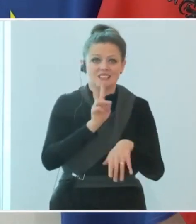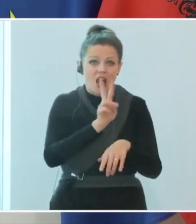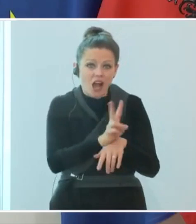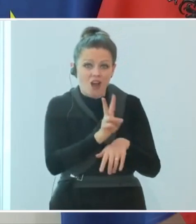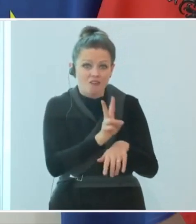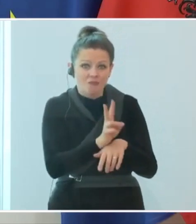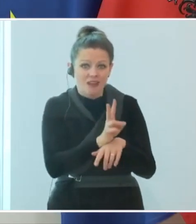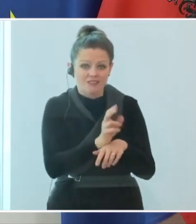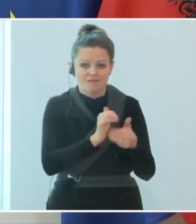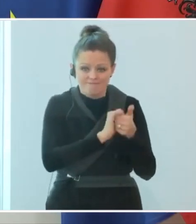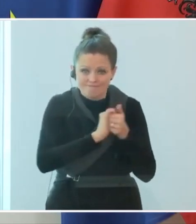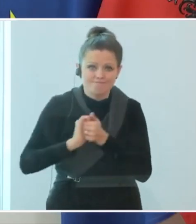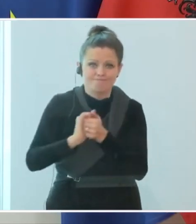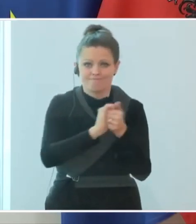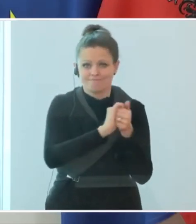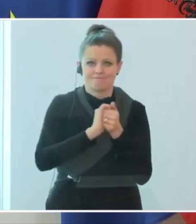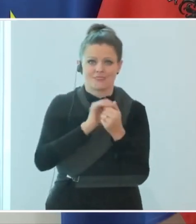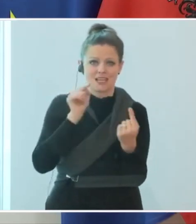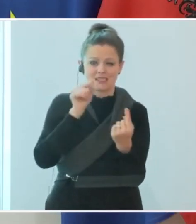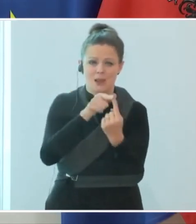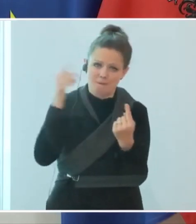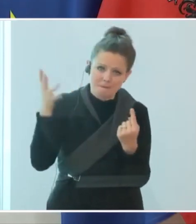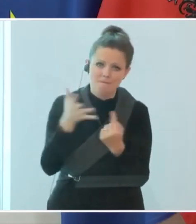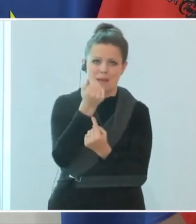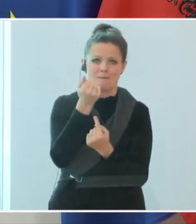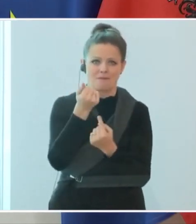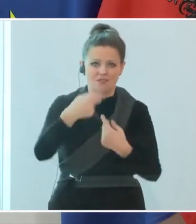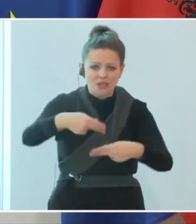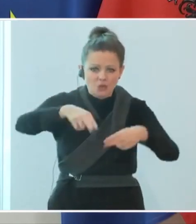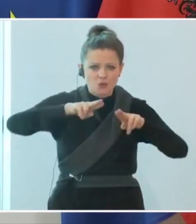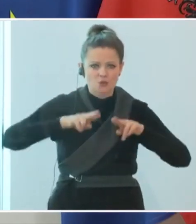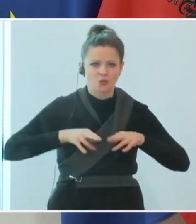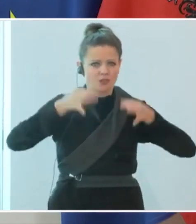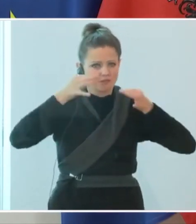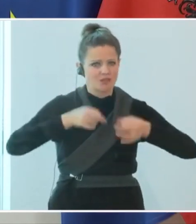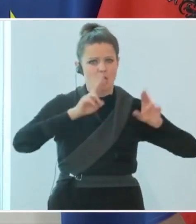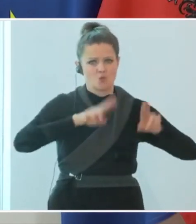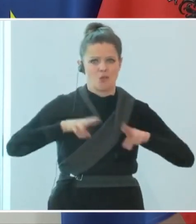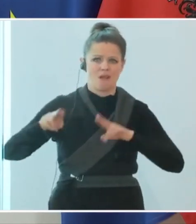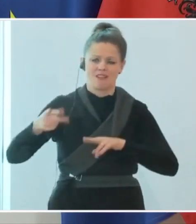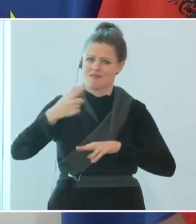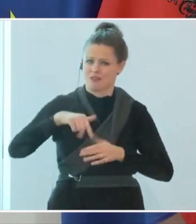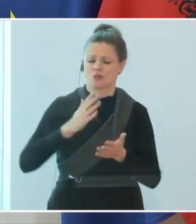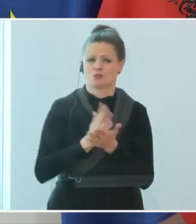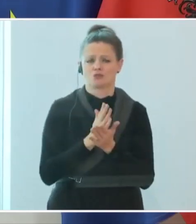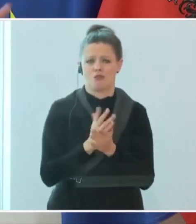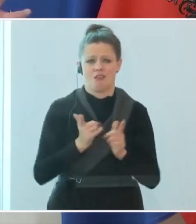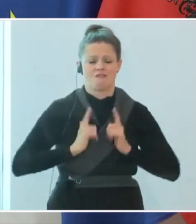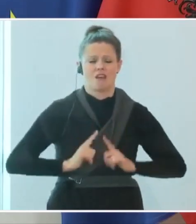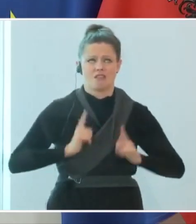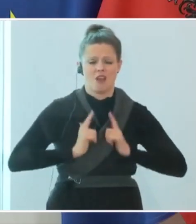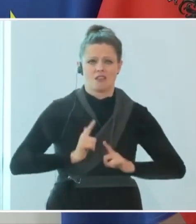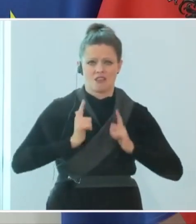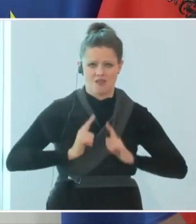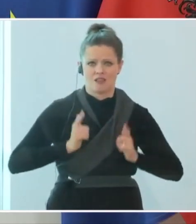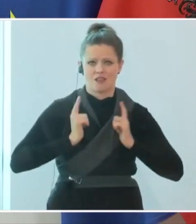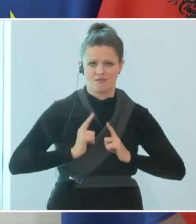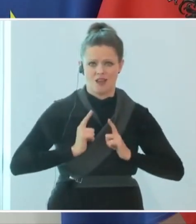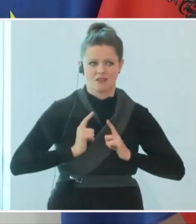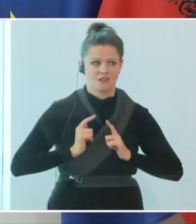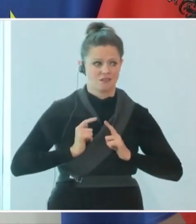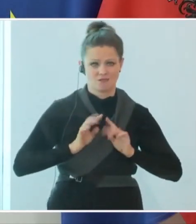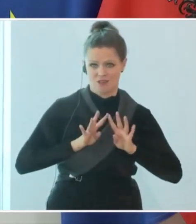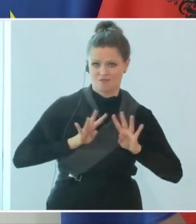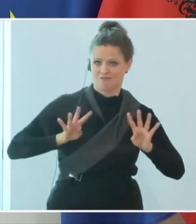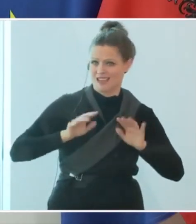tatsächlich das gemeinsame Ziel erreichen, zu einer Normalität zurückzukehren, nach der wir uns alle so sehnen. Und da geht es uns alle, die hier stehen,